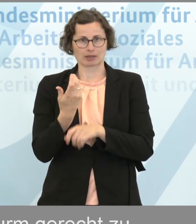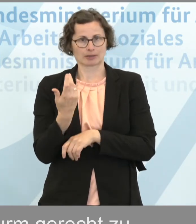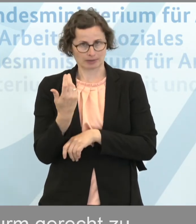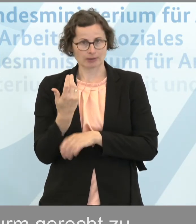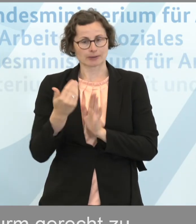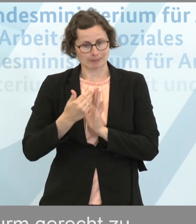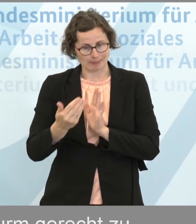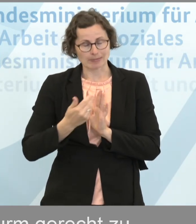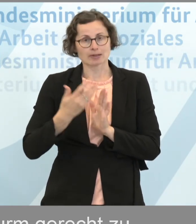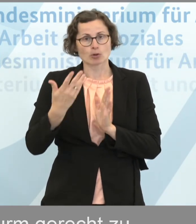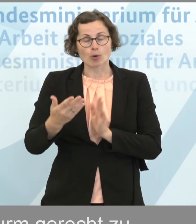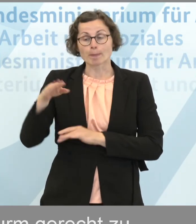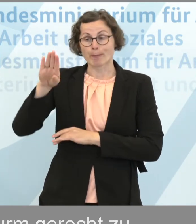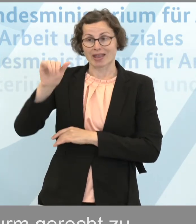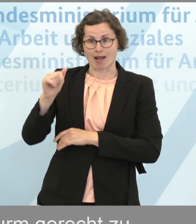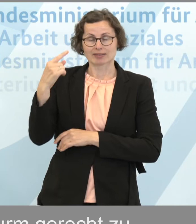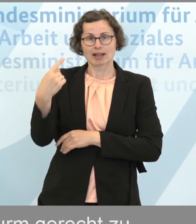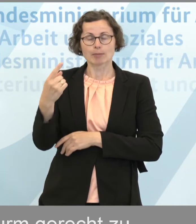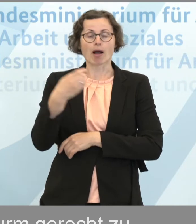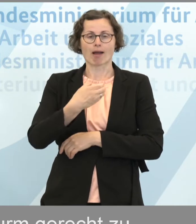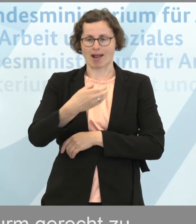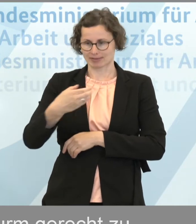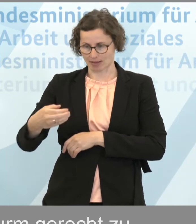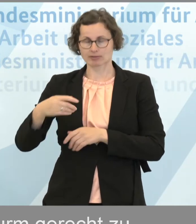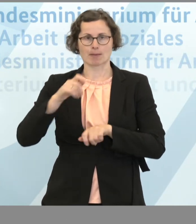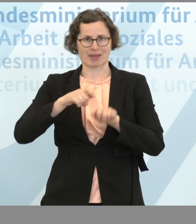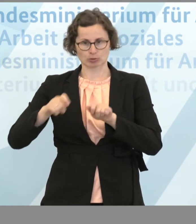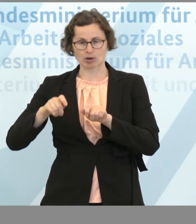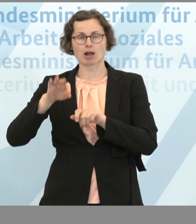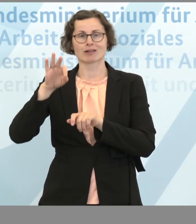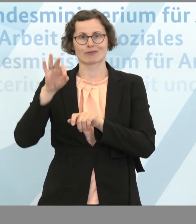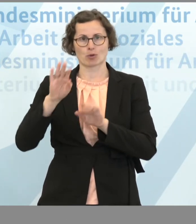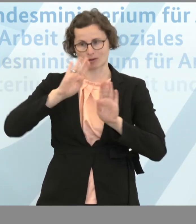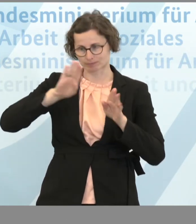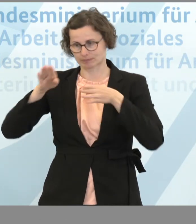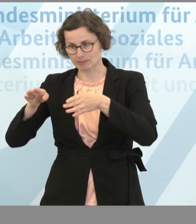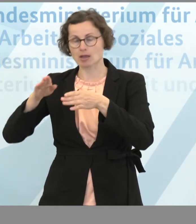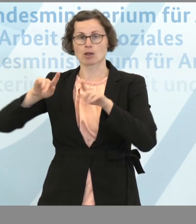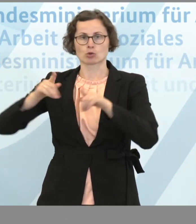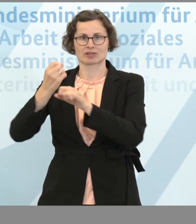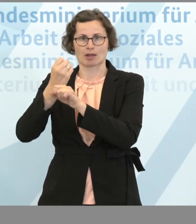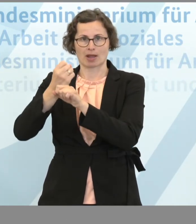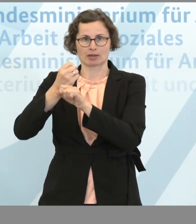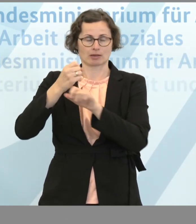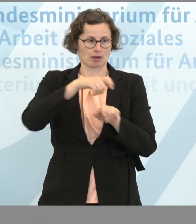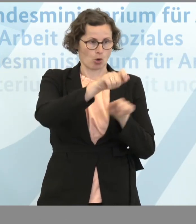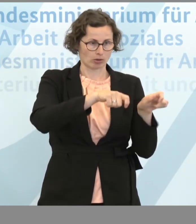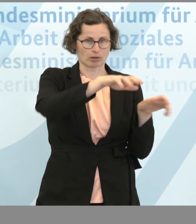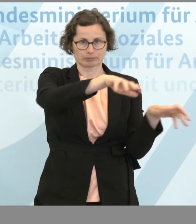Die Bundesagentur hat den Einsatz ihres Personals für Abwicklung von Kurzarbeit in den letzten Wochen verfürzehnfacht,